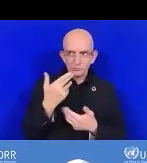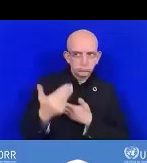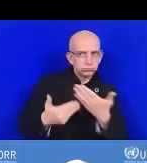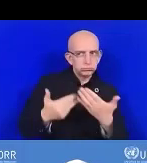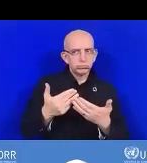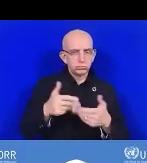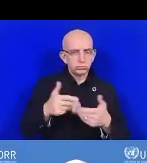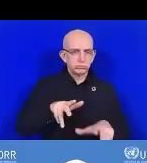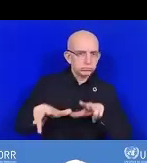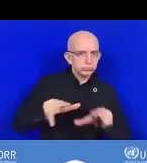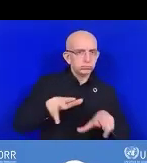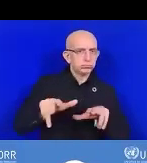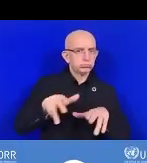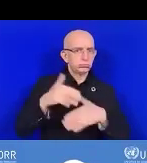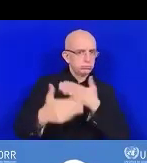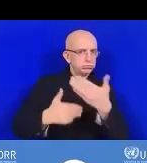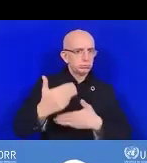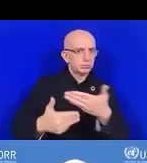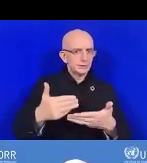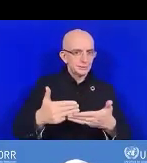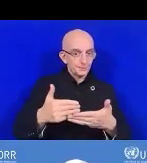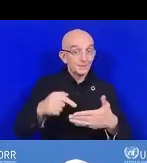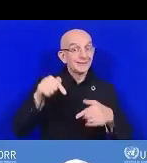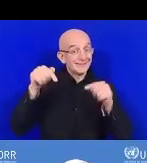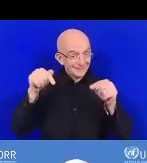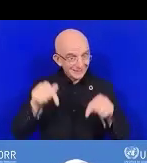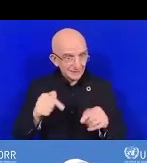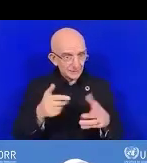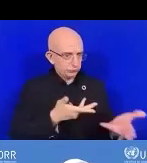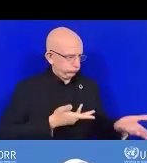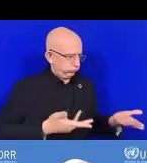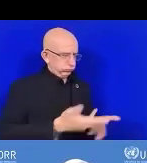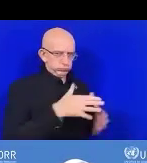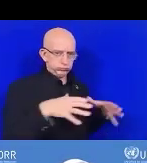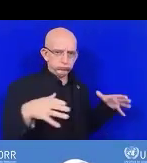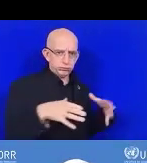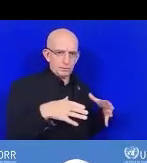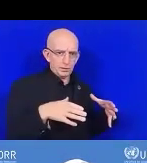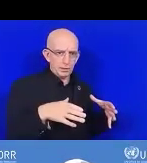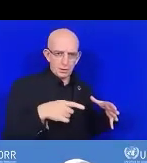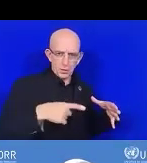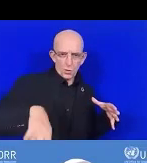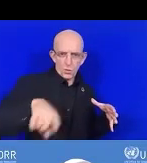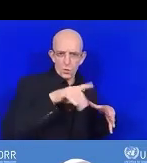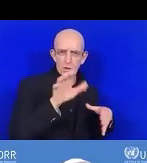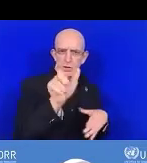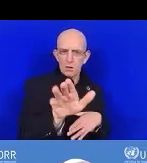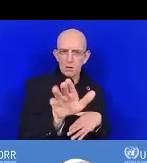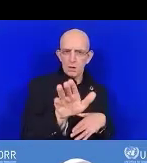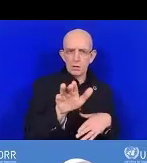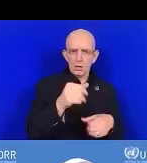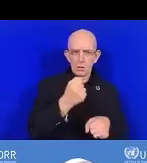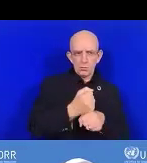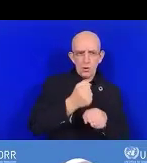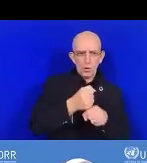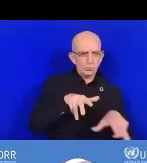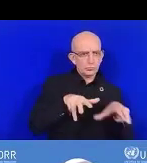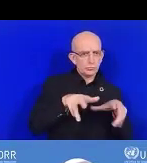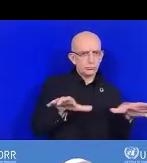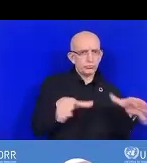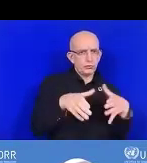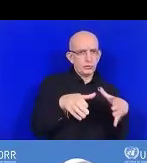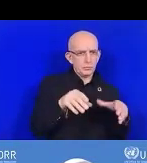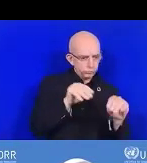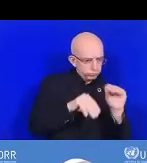À écrire les actions que vous allez... que vous... que vous... vous voulez mener.